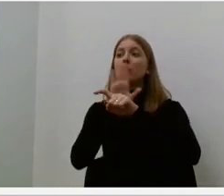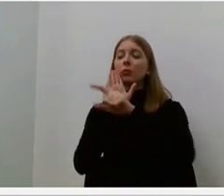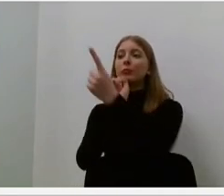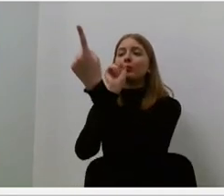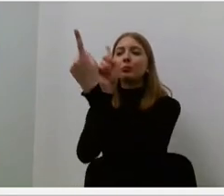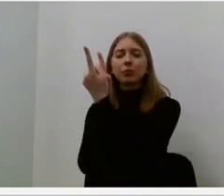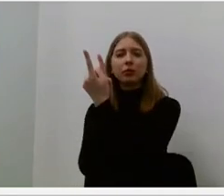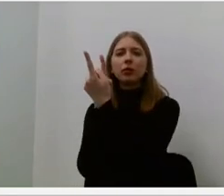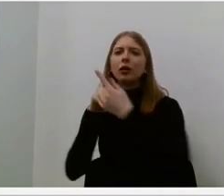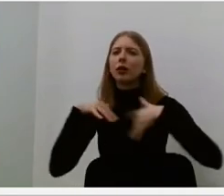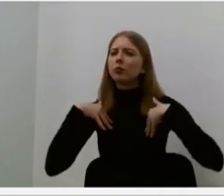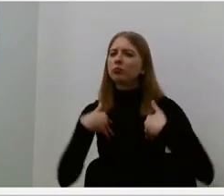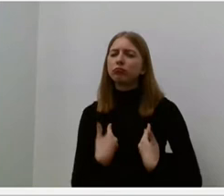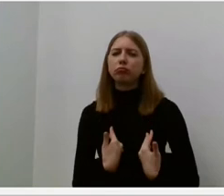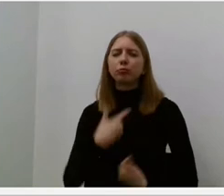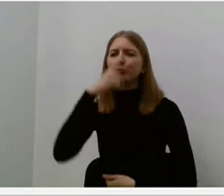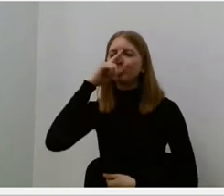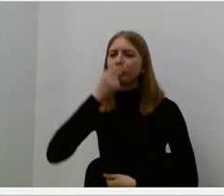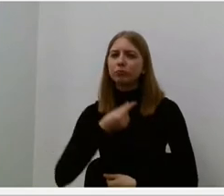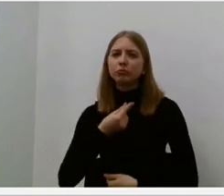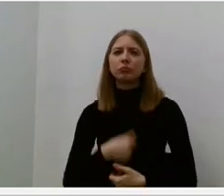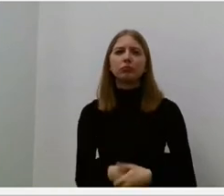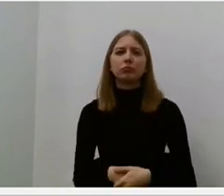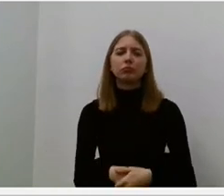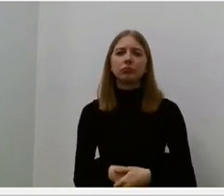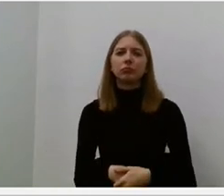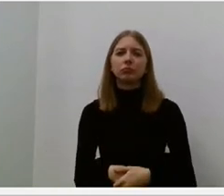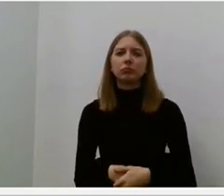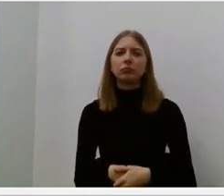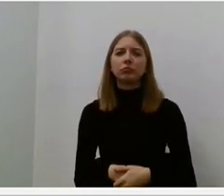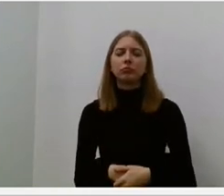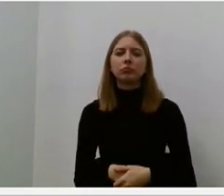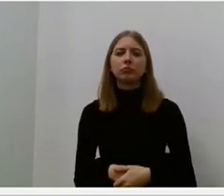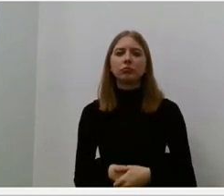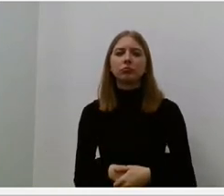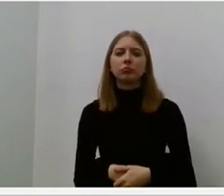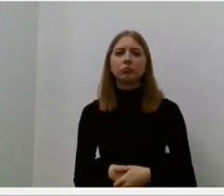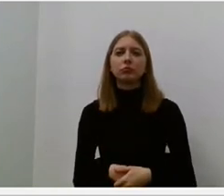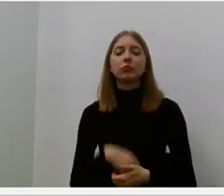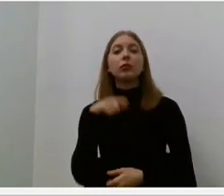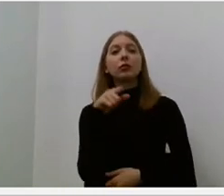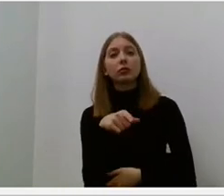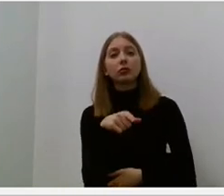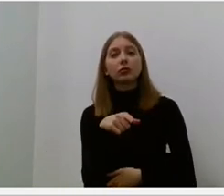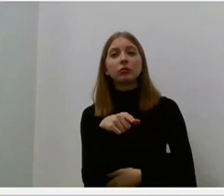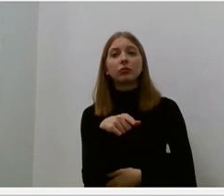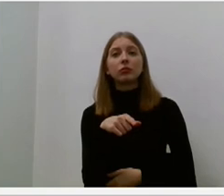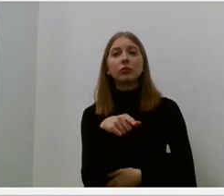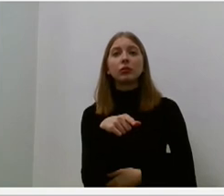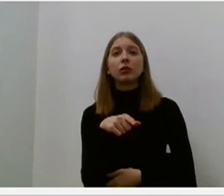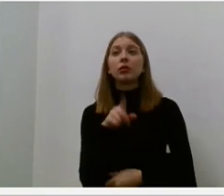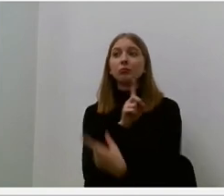apie kurį mes sužinome apie ne tik susitikimą, bet ir atsisveikinimą